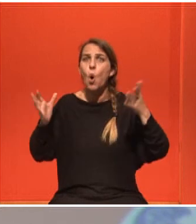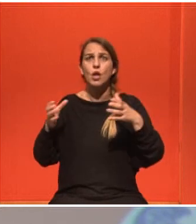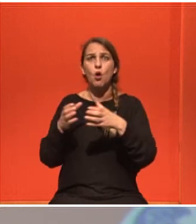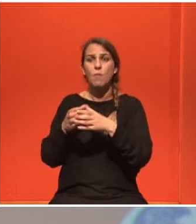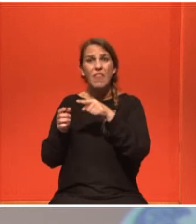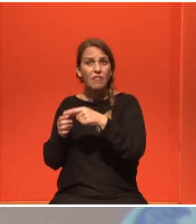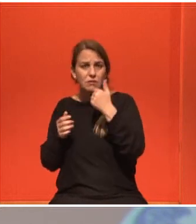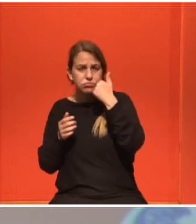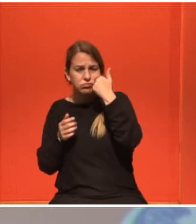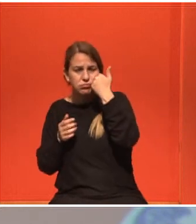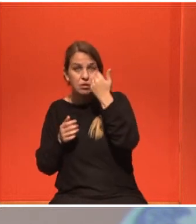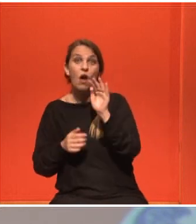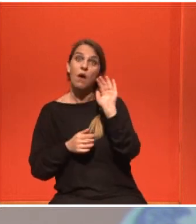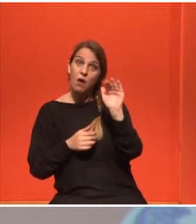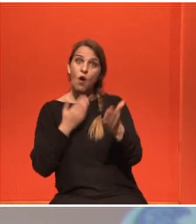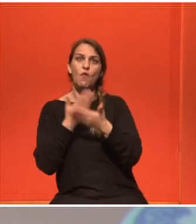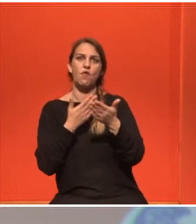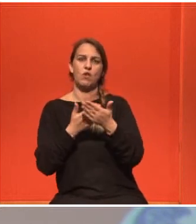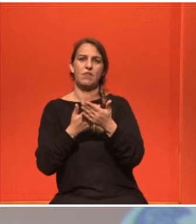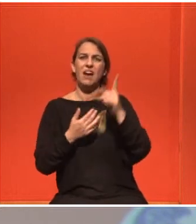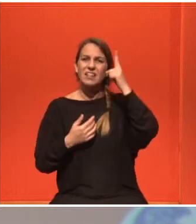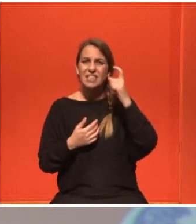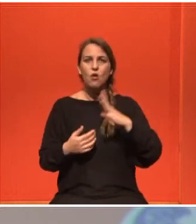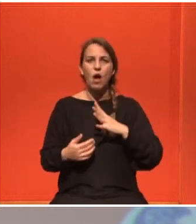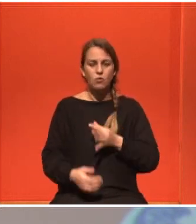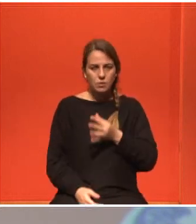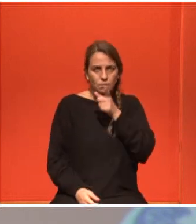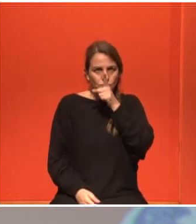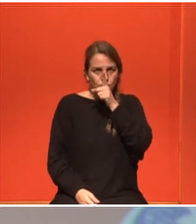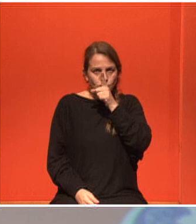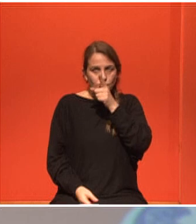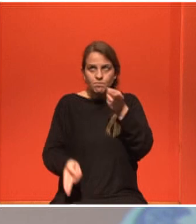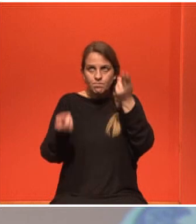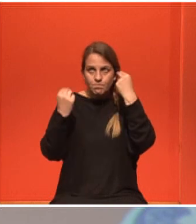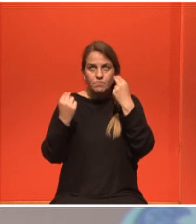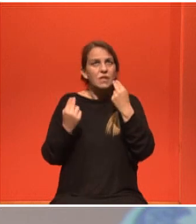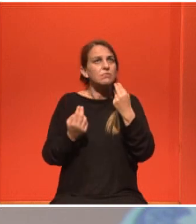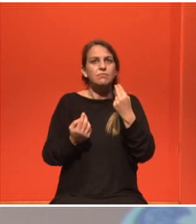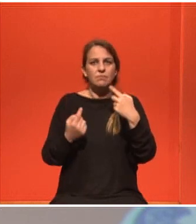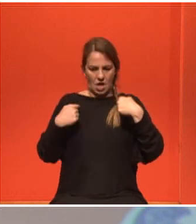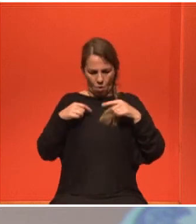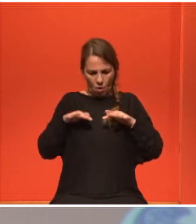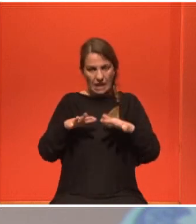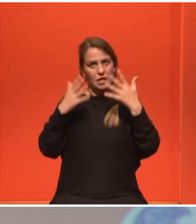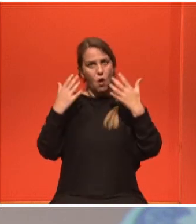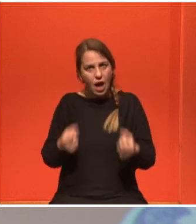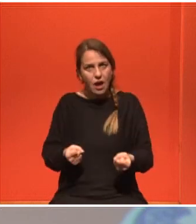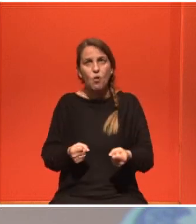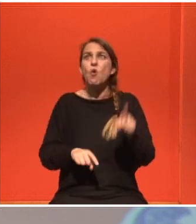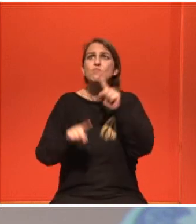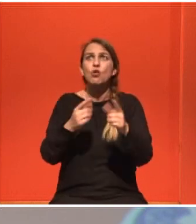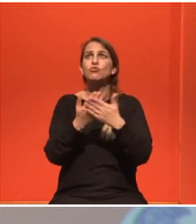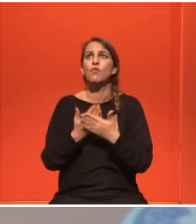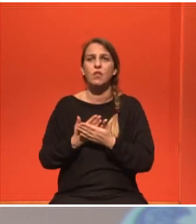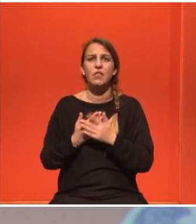ζητάνε βοήθεια. Γενικά ο κόσμος φοβάται να ζητήσει βοήθεια, φοβάται να πει ότι έχω αυτό το πρόβλημα, ποιος μπορεί να με